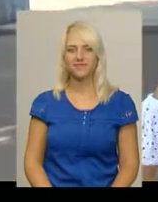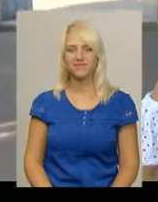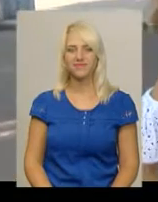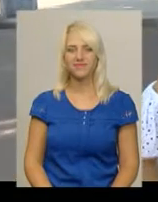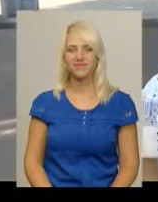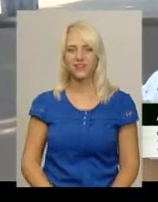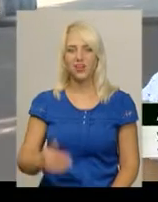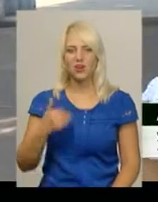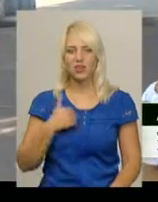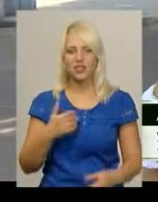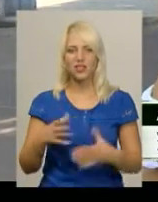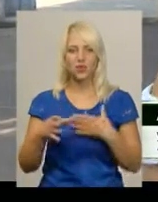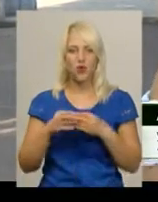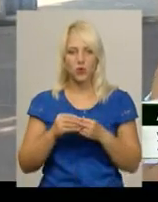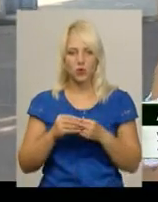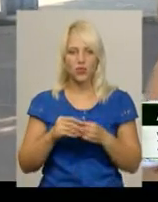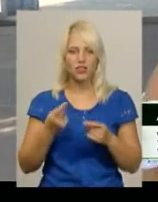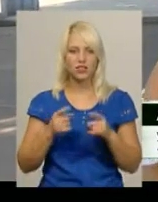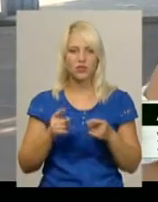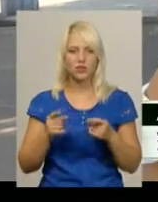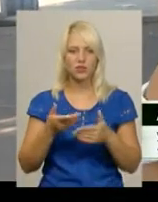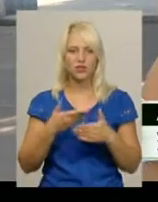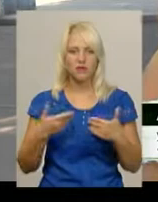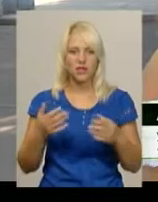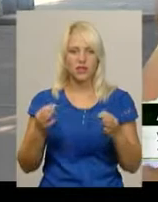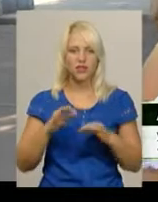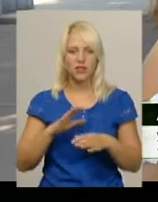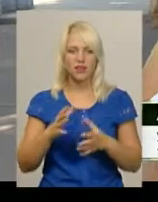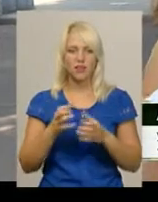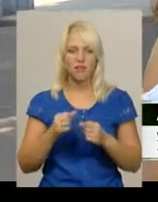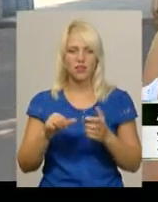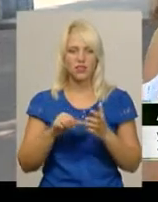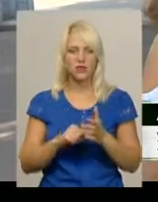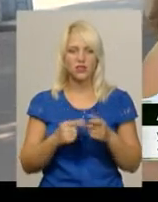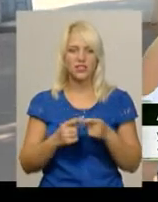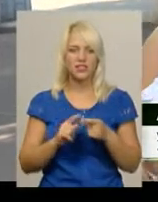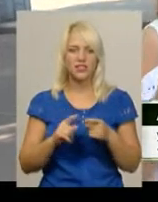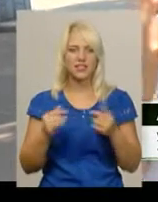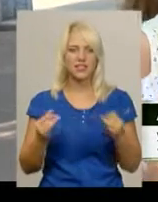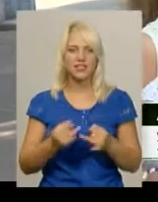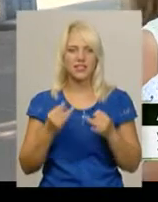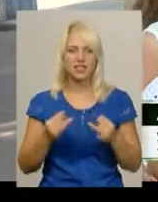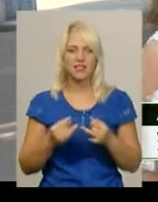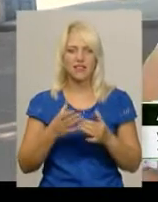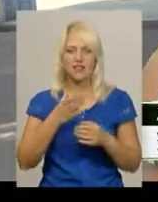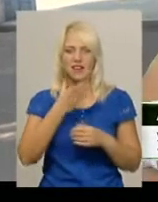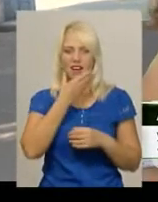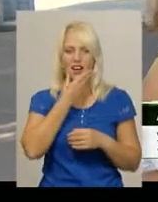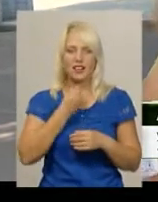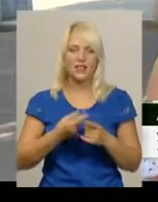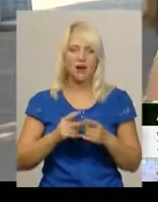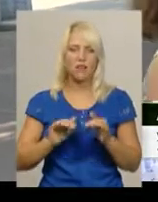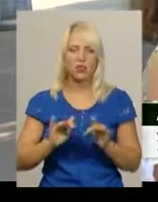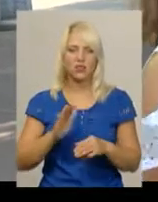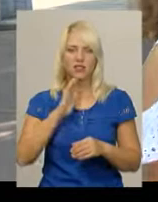«Ми захотіли долучитися, тому що ми ніколи в такому не приймали участь. І це дуже цікаво, така яскрава подія в нашому